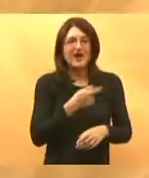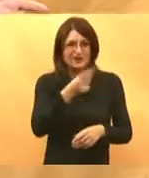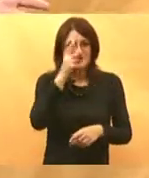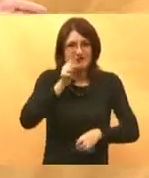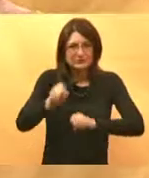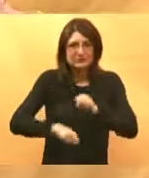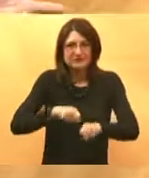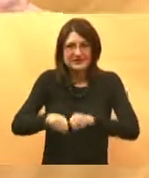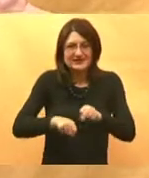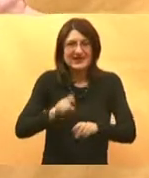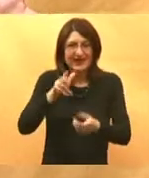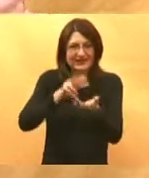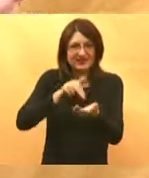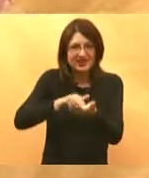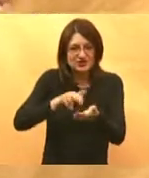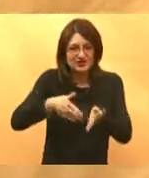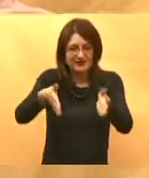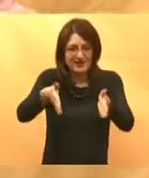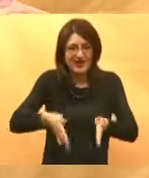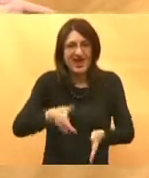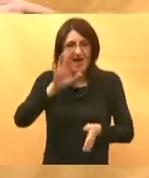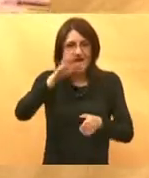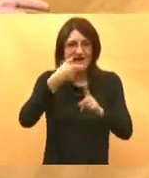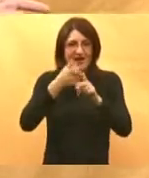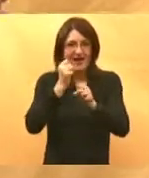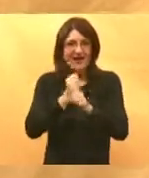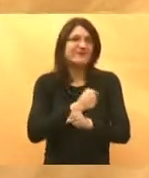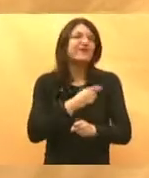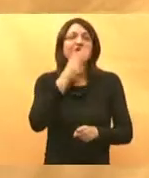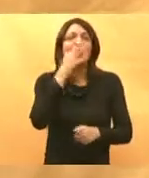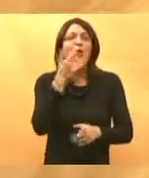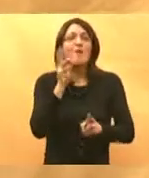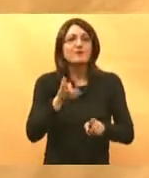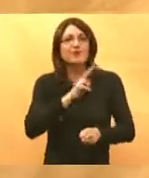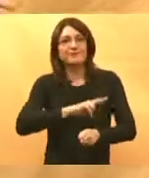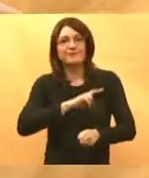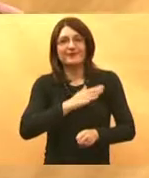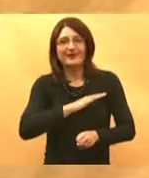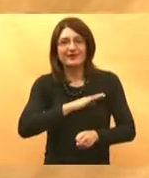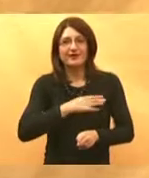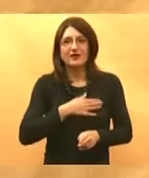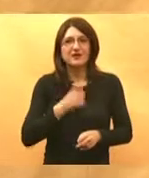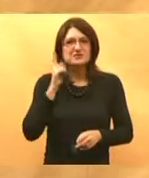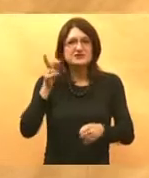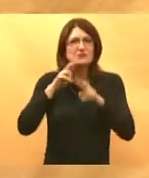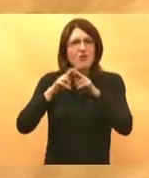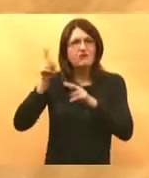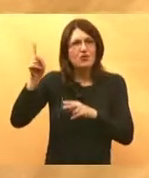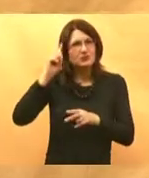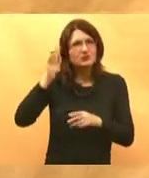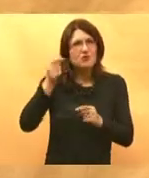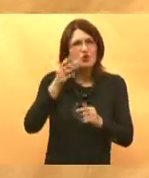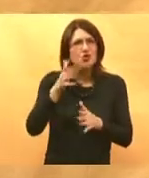na traci trčanje snimanje srca EKG-om da se vidi da li podnosi opterečenje i vi bi trebali platiti ne znam mislim da bolnička ergometrija košta neki